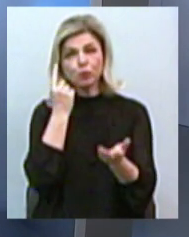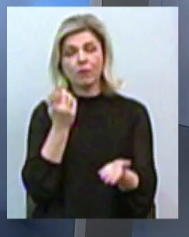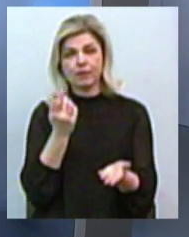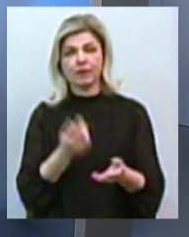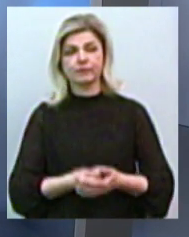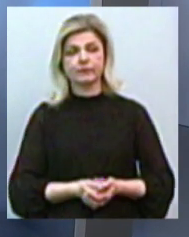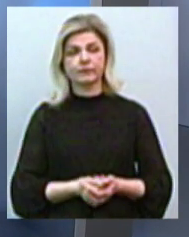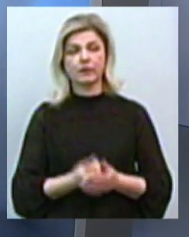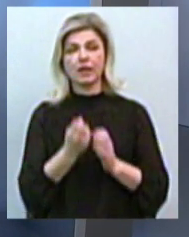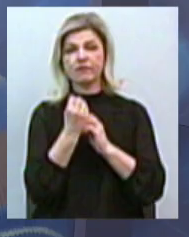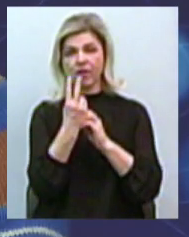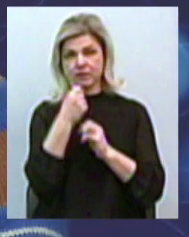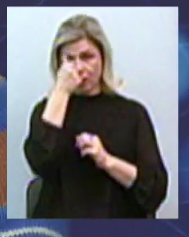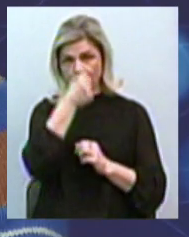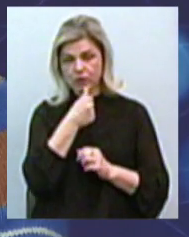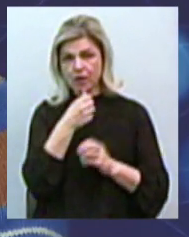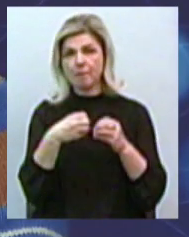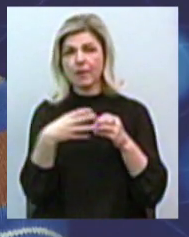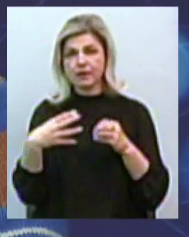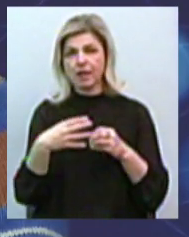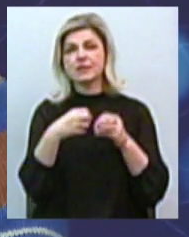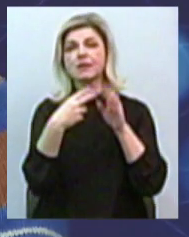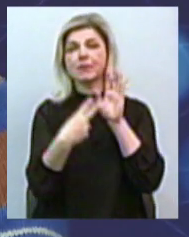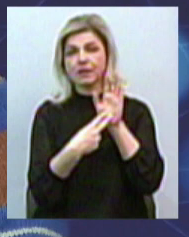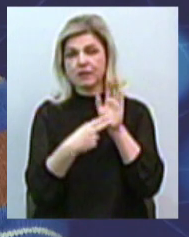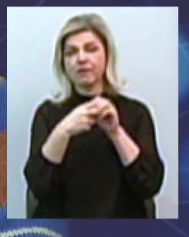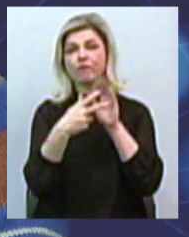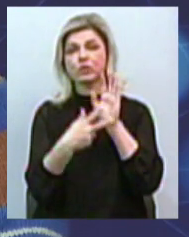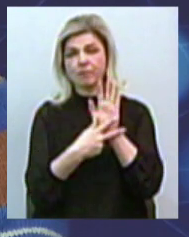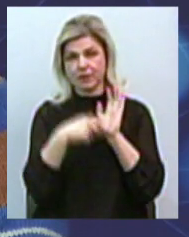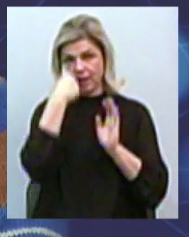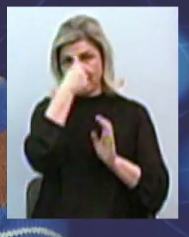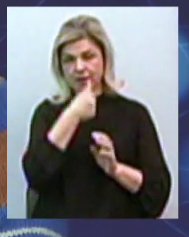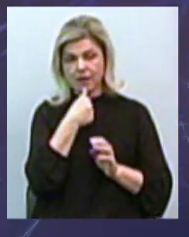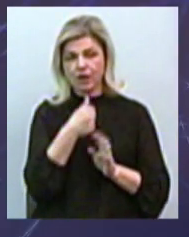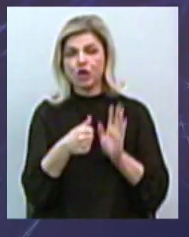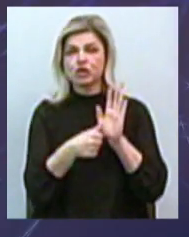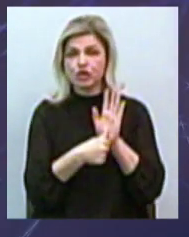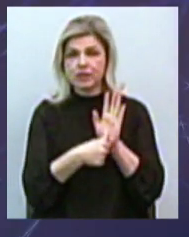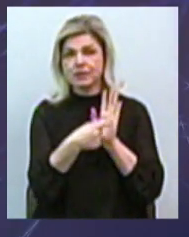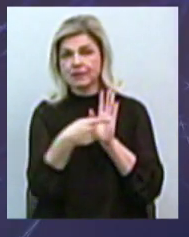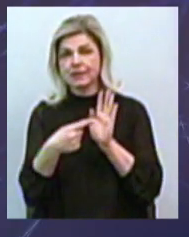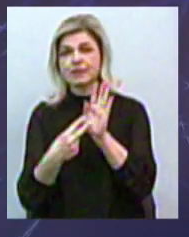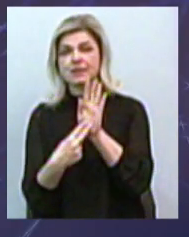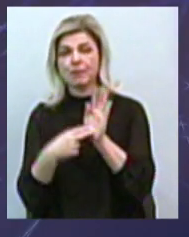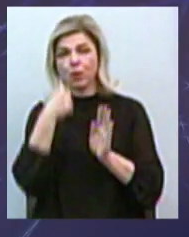2012 рік, 2015, 2017, 2018, 6-7 років ніхто не звертає